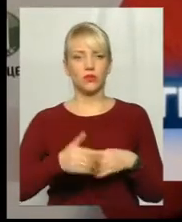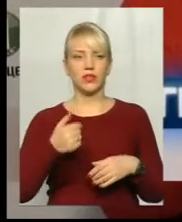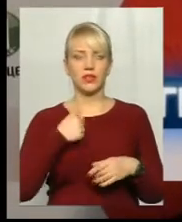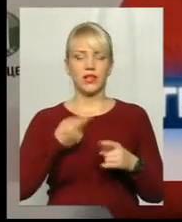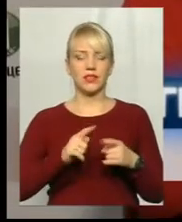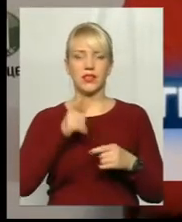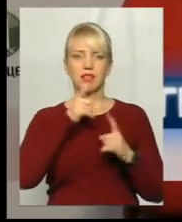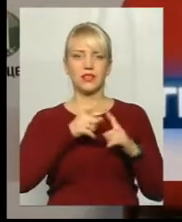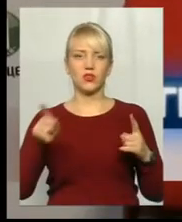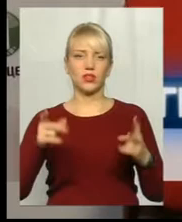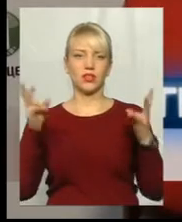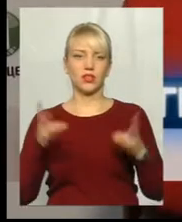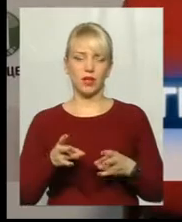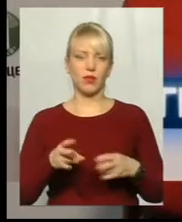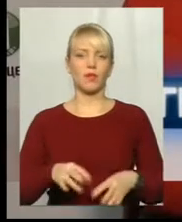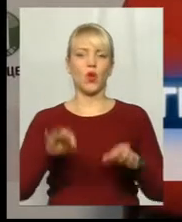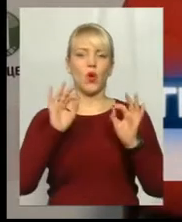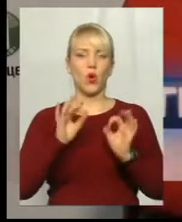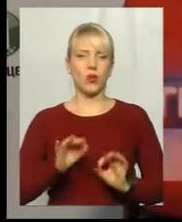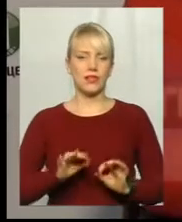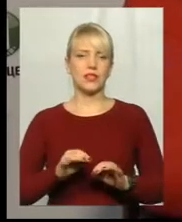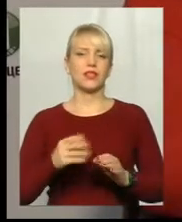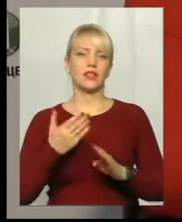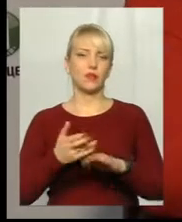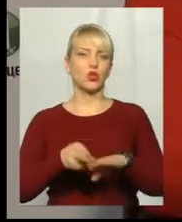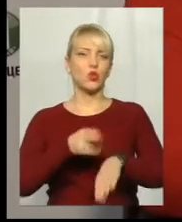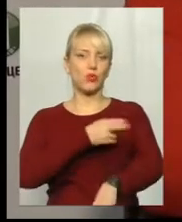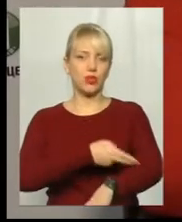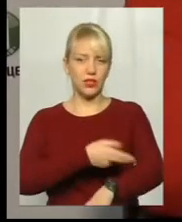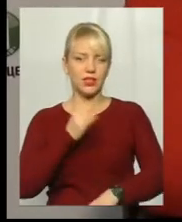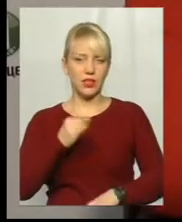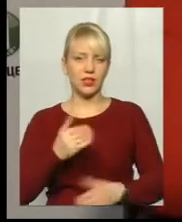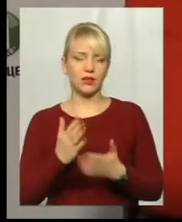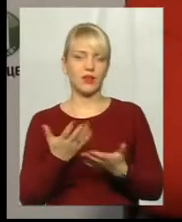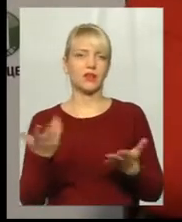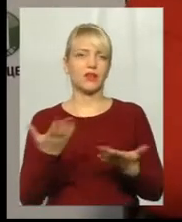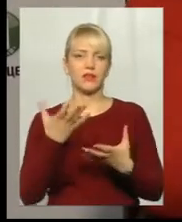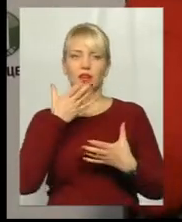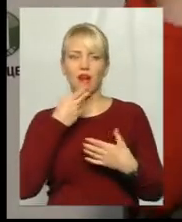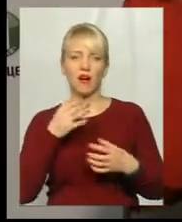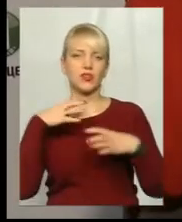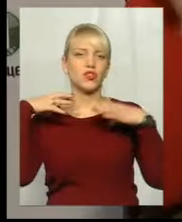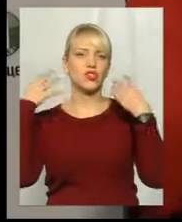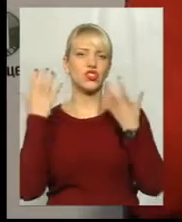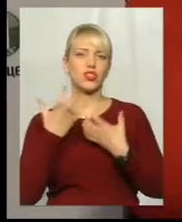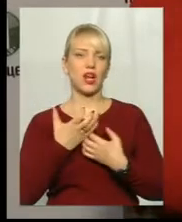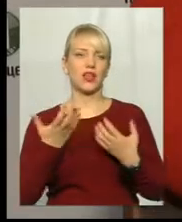розуміти, що мені на цей сезон потрібні там осінні чобітки, до прикладу, і якийсь там гарний яскравий шалик, який